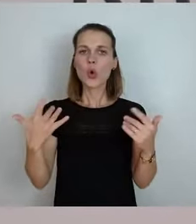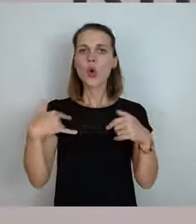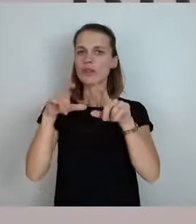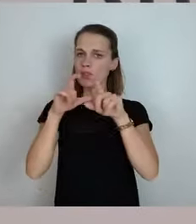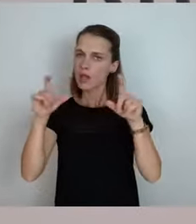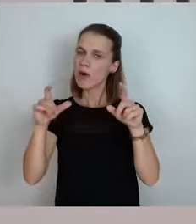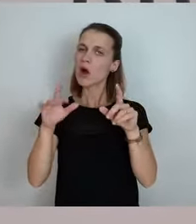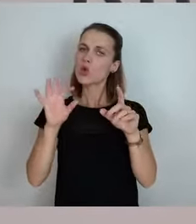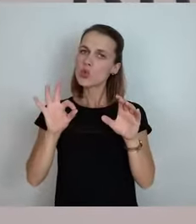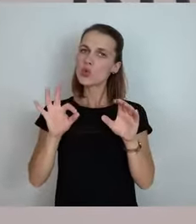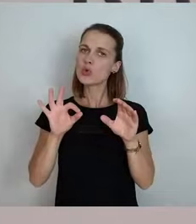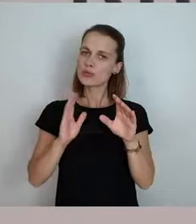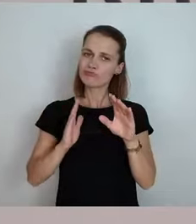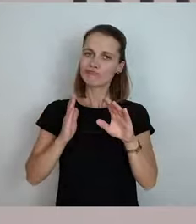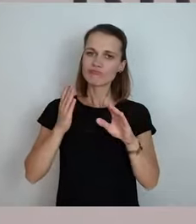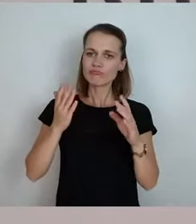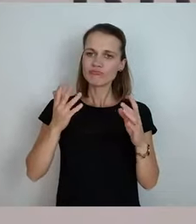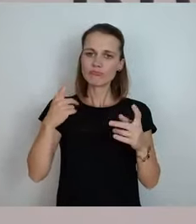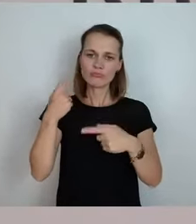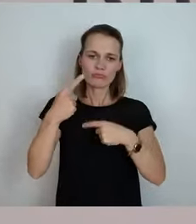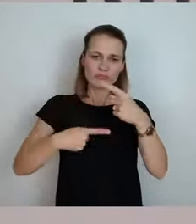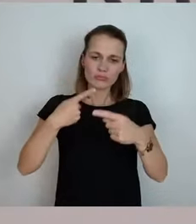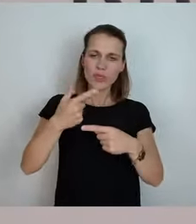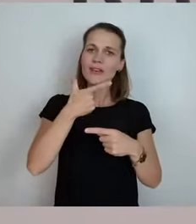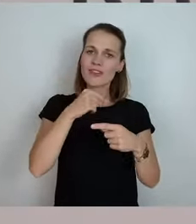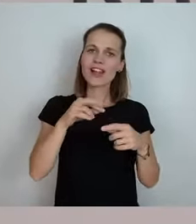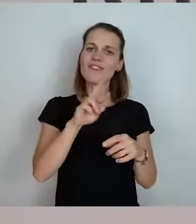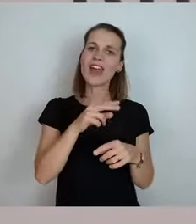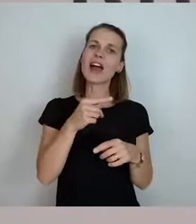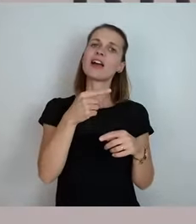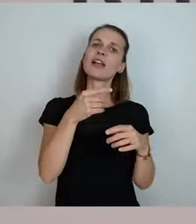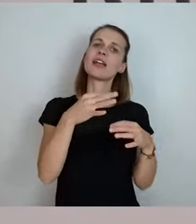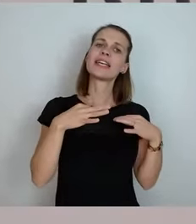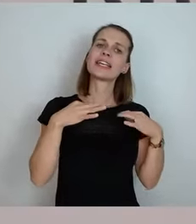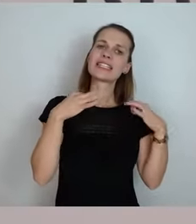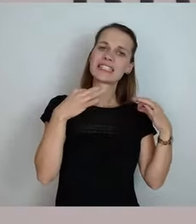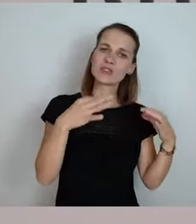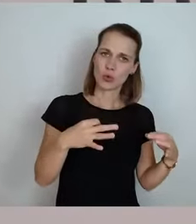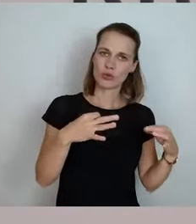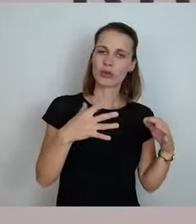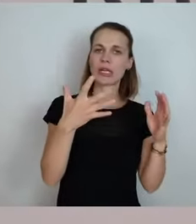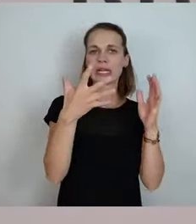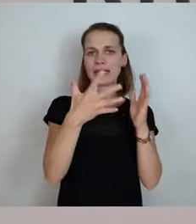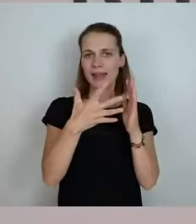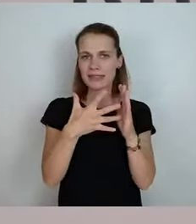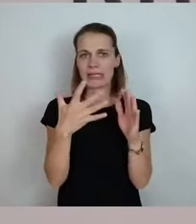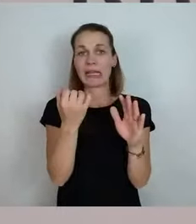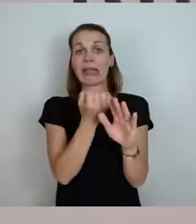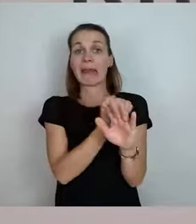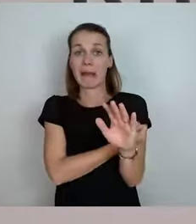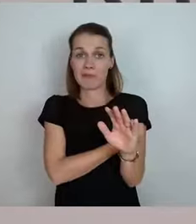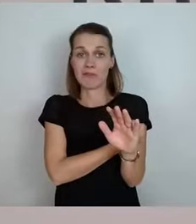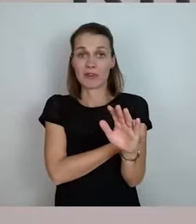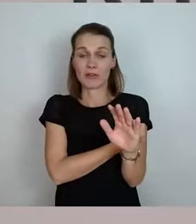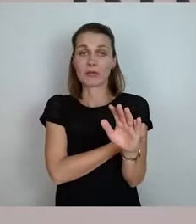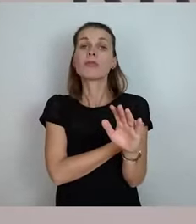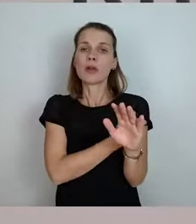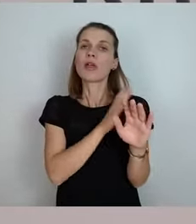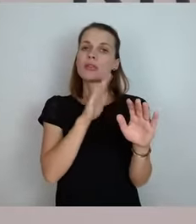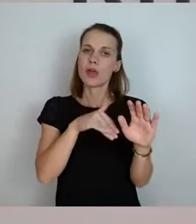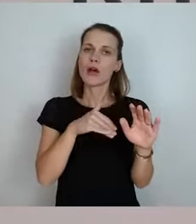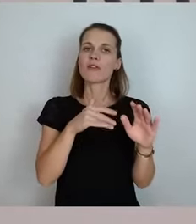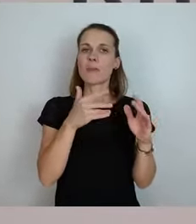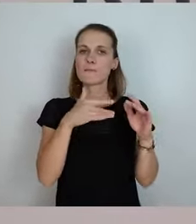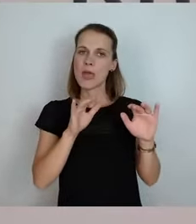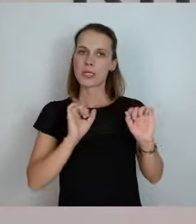handhaben und damit wirtschaftliche Schäden vermeiden. Es ist eine Zeit gewesen, die vieles durcheinander